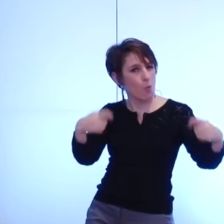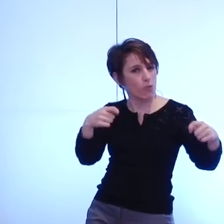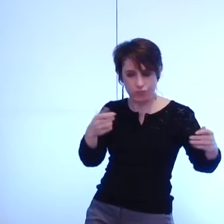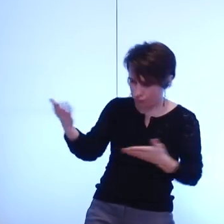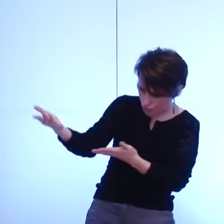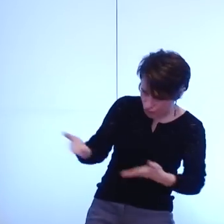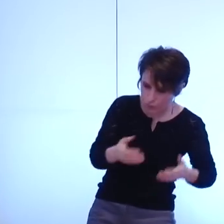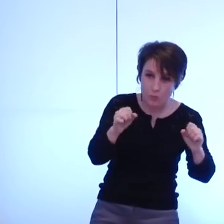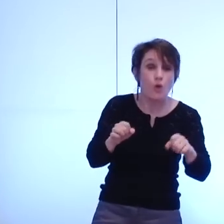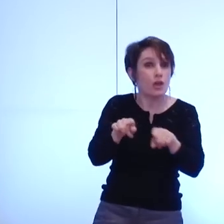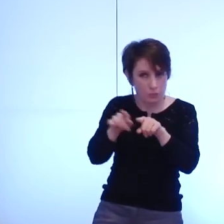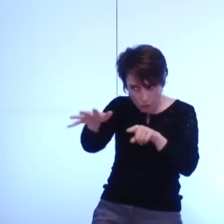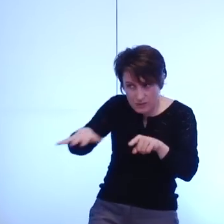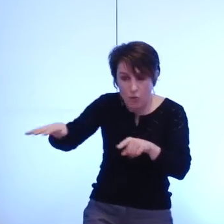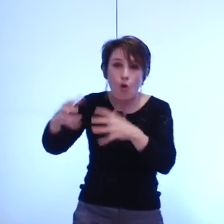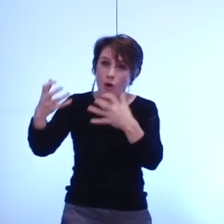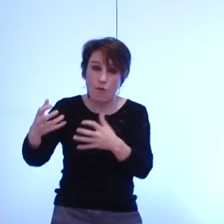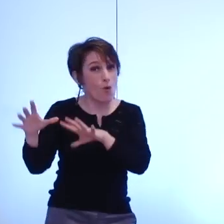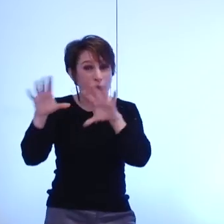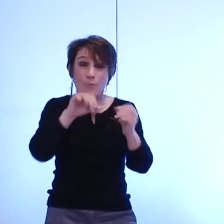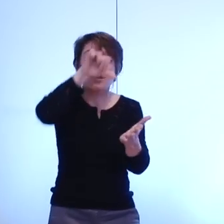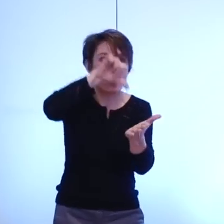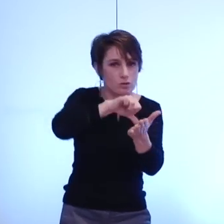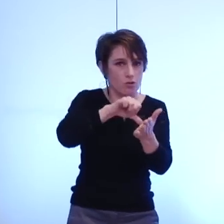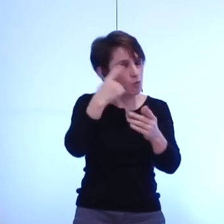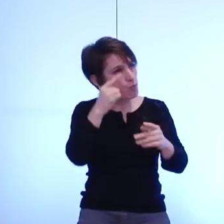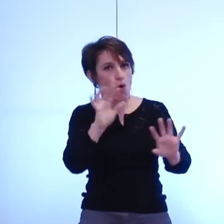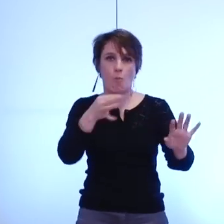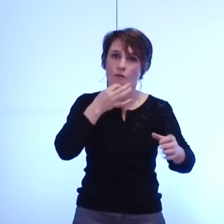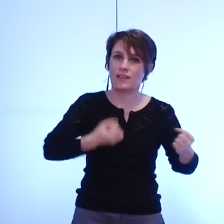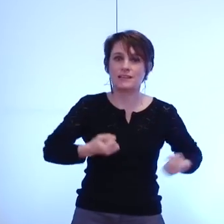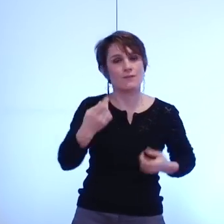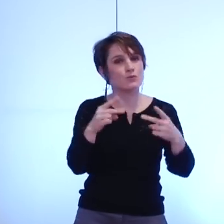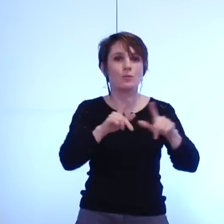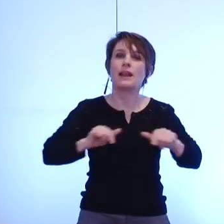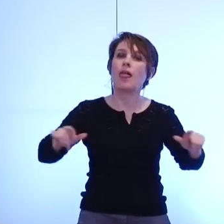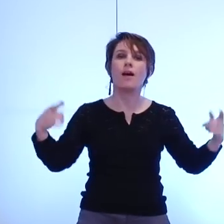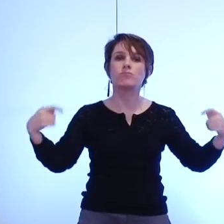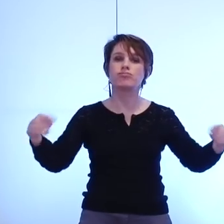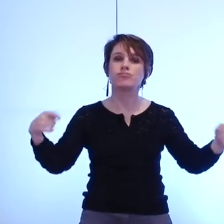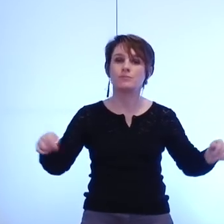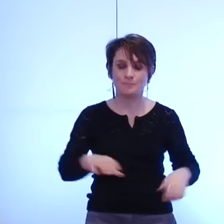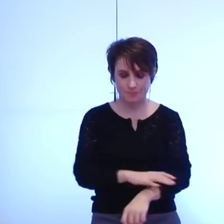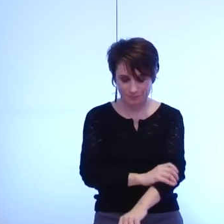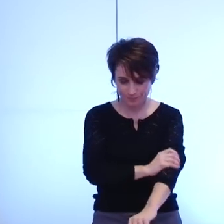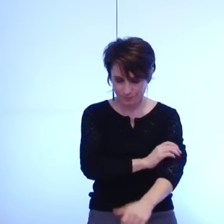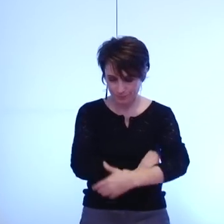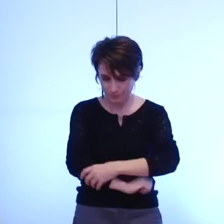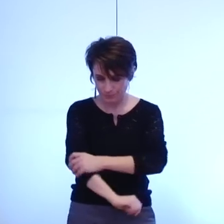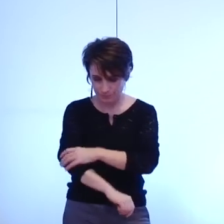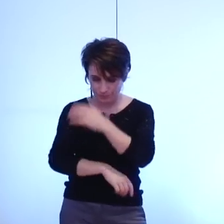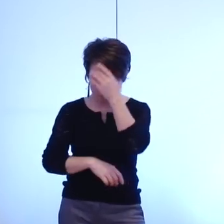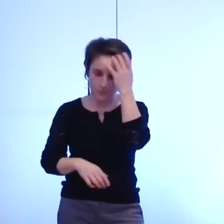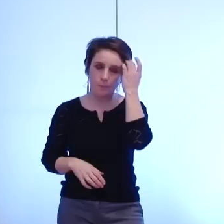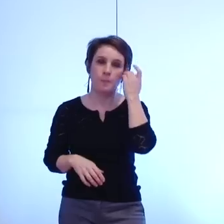-centre afin de pouvoir en bénéficier en termes de services publics le premier point que je souhaite évoquer ce soir